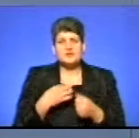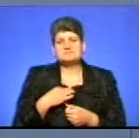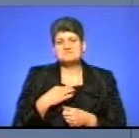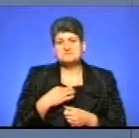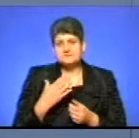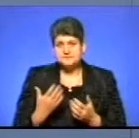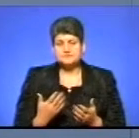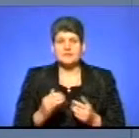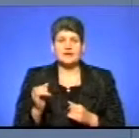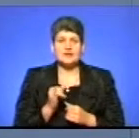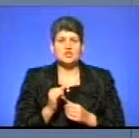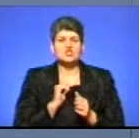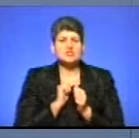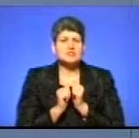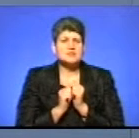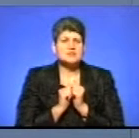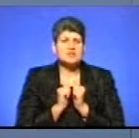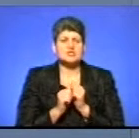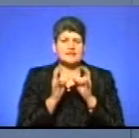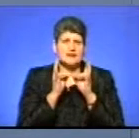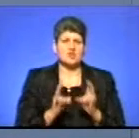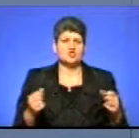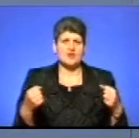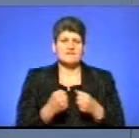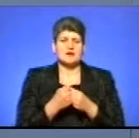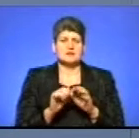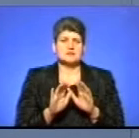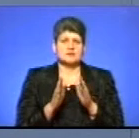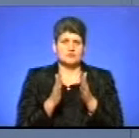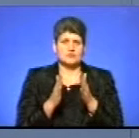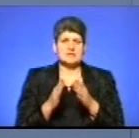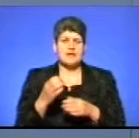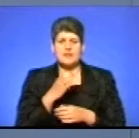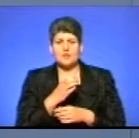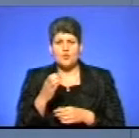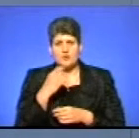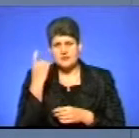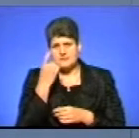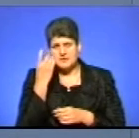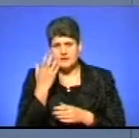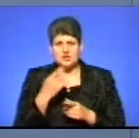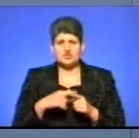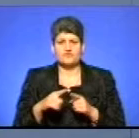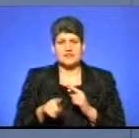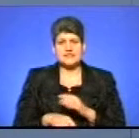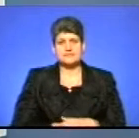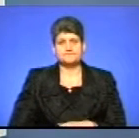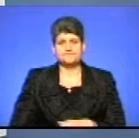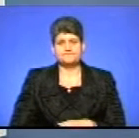і найчастіше самі трагічні аварії, це трапляється, це алкогольне сп'яніння і швидкість.